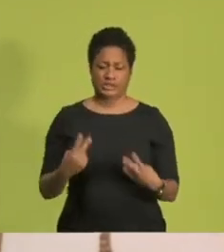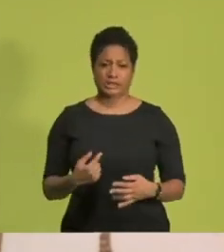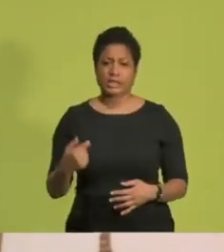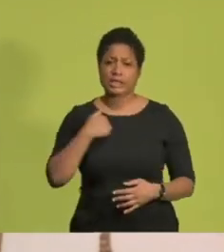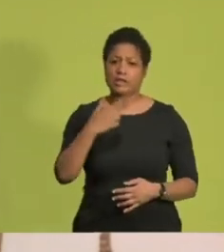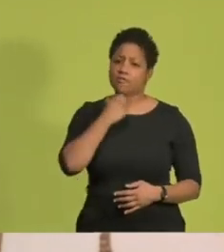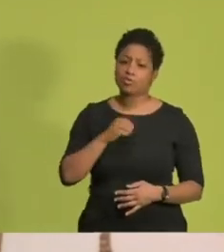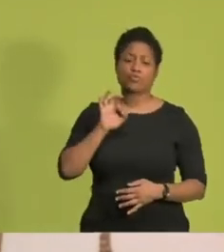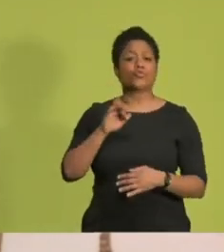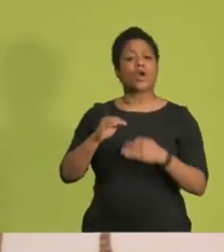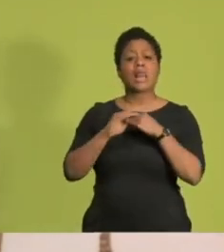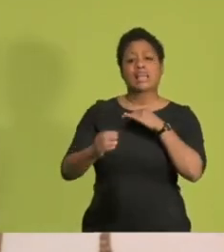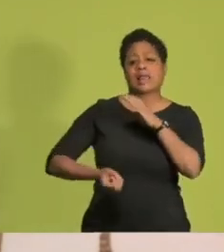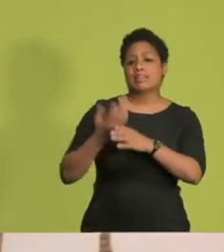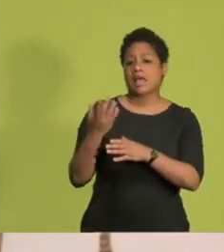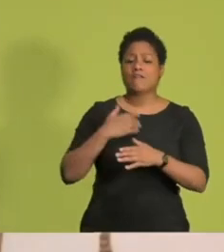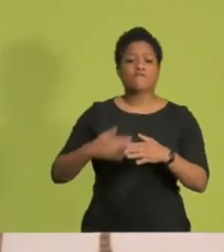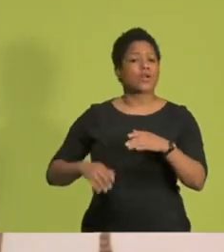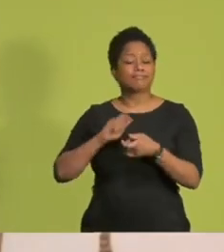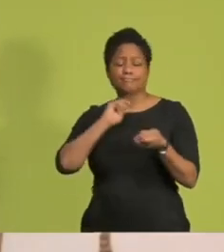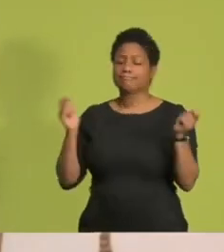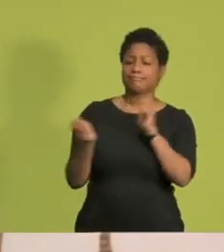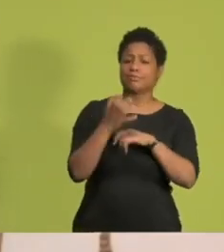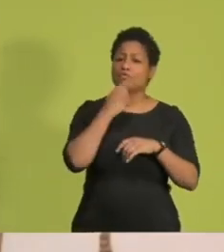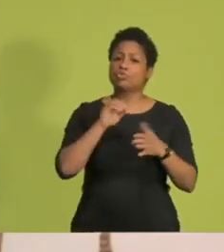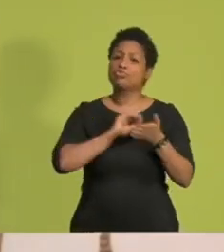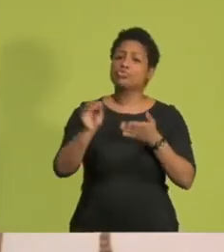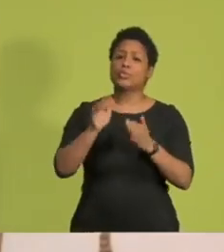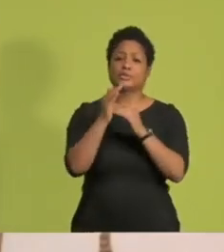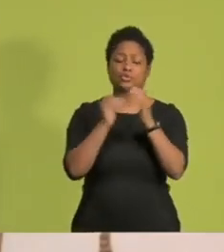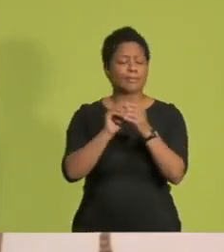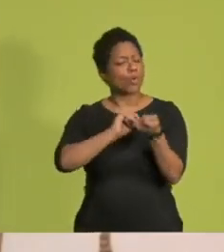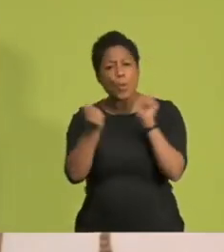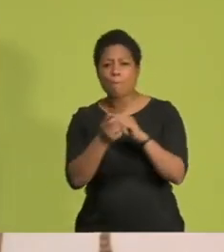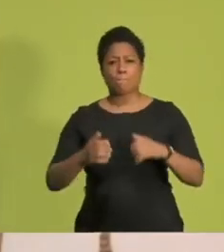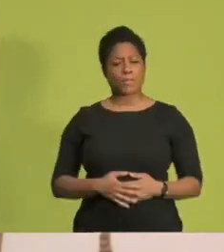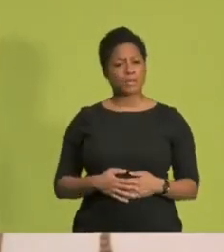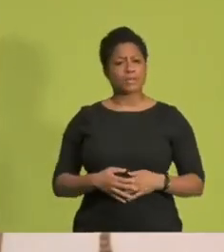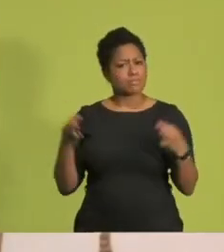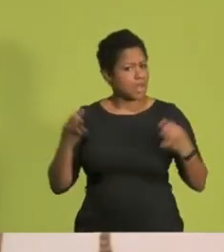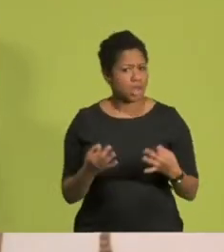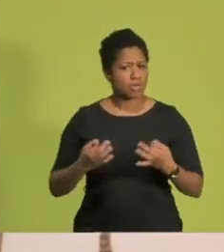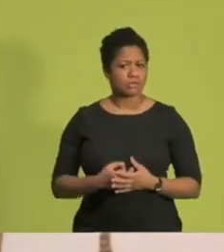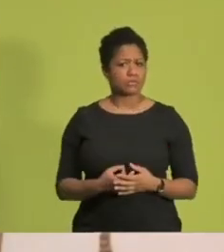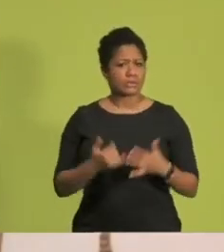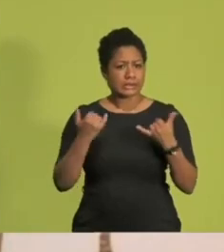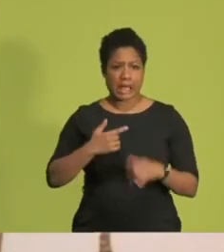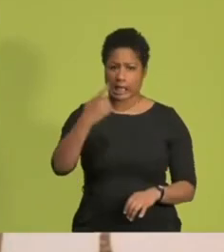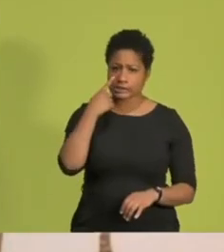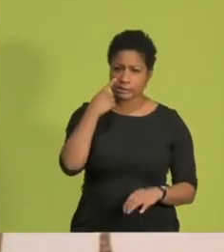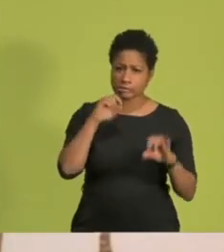Landtag aus voller Überzeugung, dass ein besseres Schulsystem möglich und nötig ist. Wir leben in einer Welt,